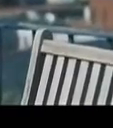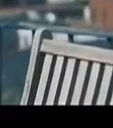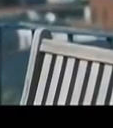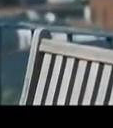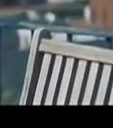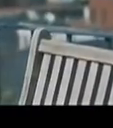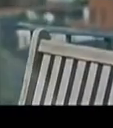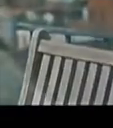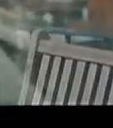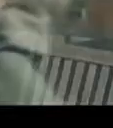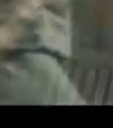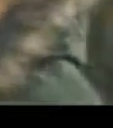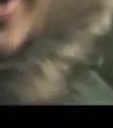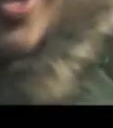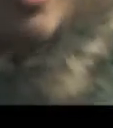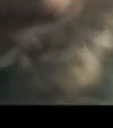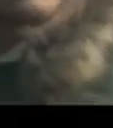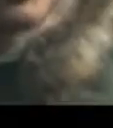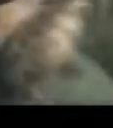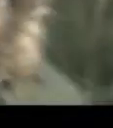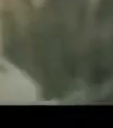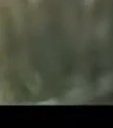menonton!